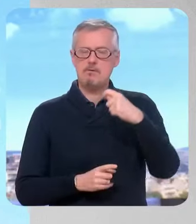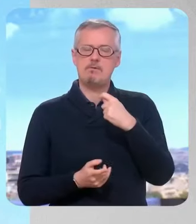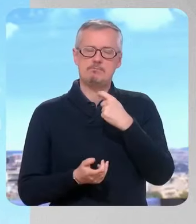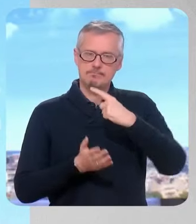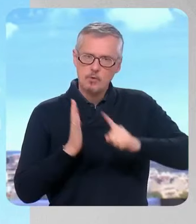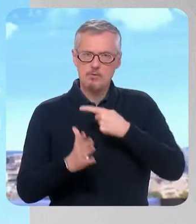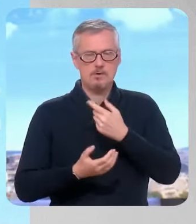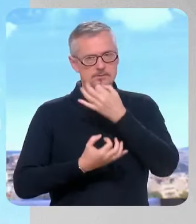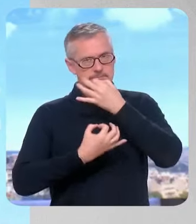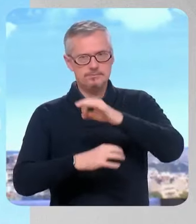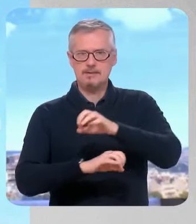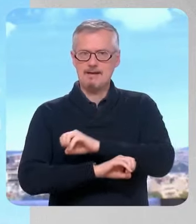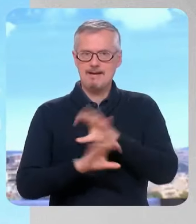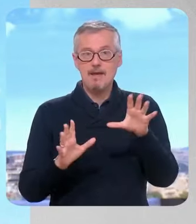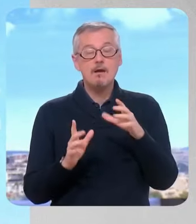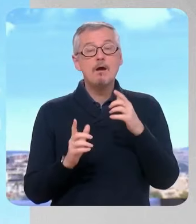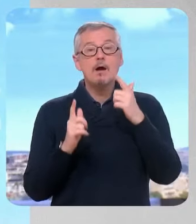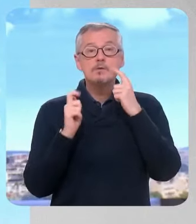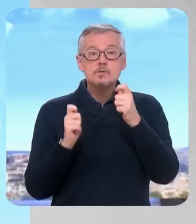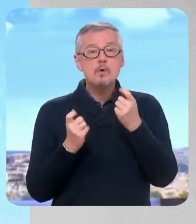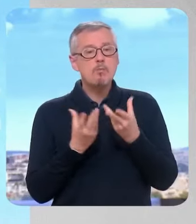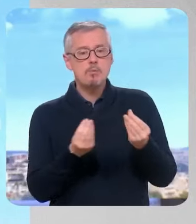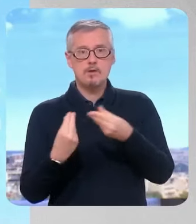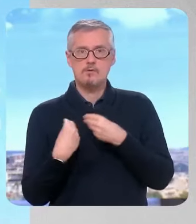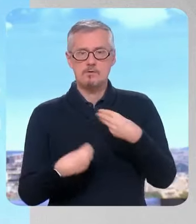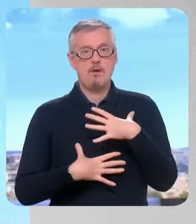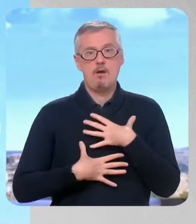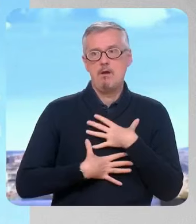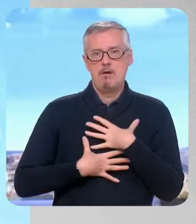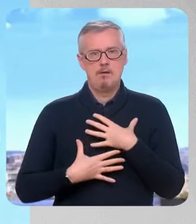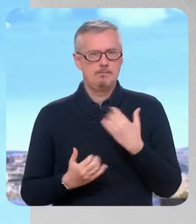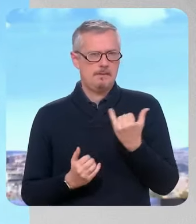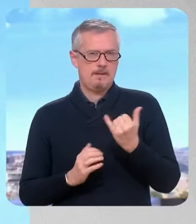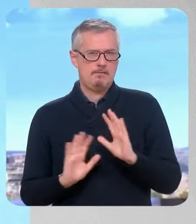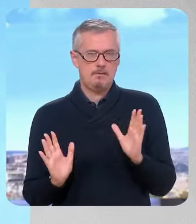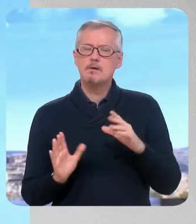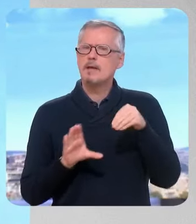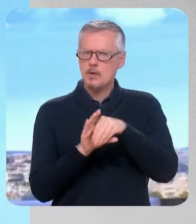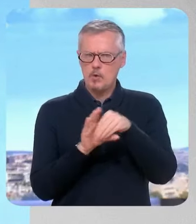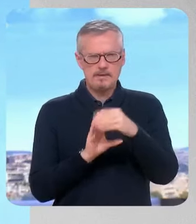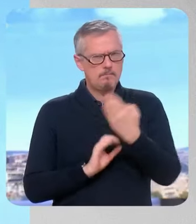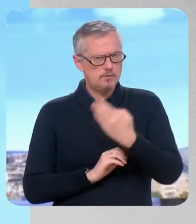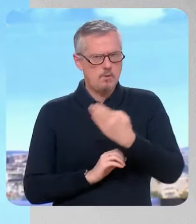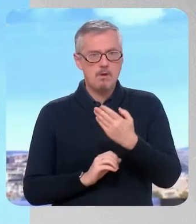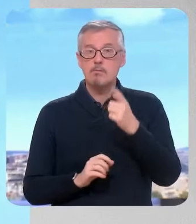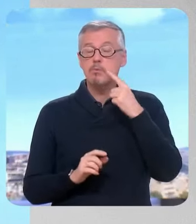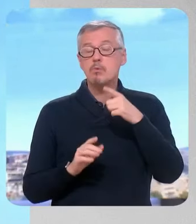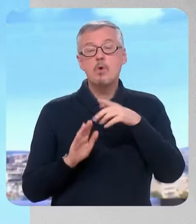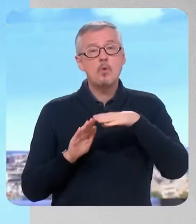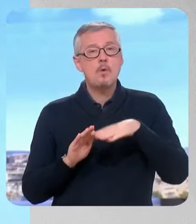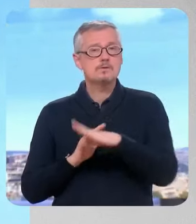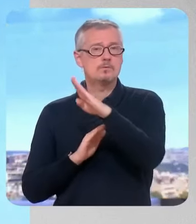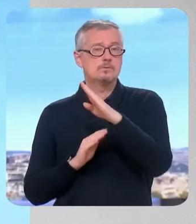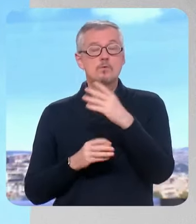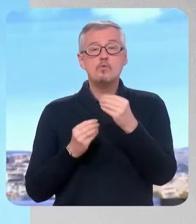un caractère anxiogène à développer sur le territoire et auprès des gens. Il y a besoin de faire des économies parce que nous sommes dans un moment où la croissance est plus faible, où les